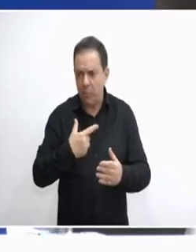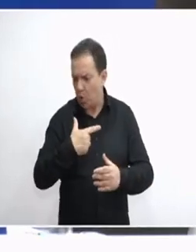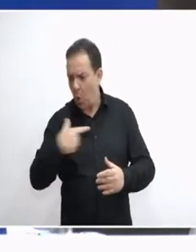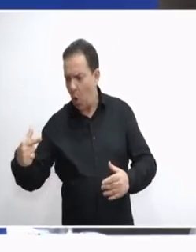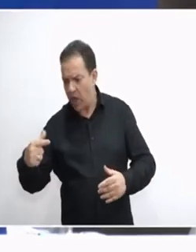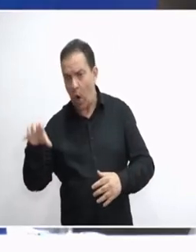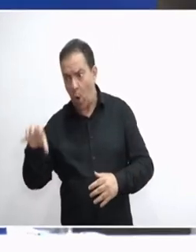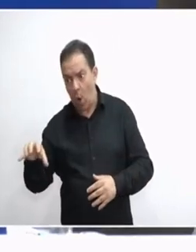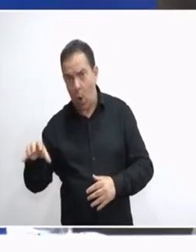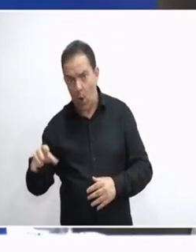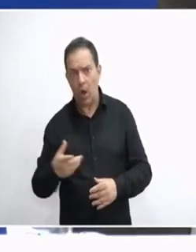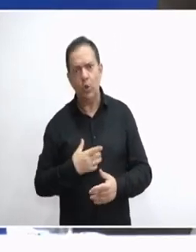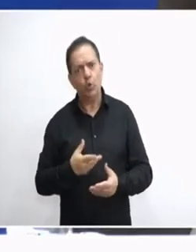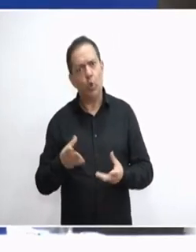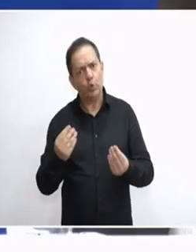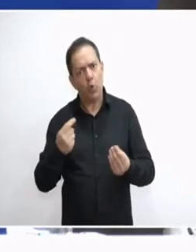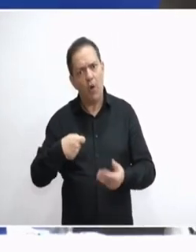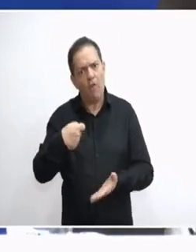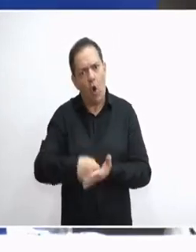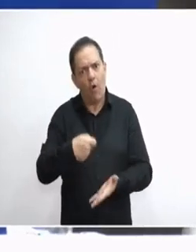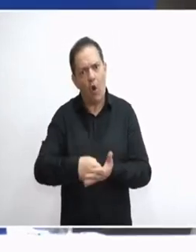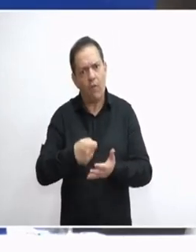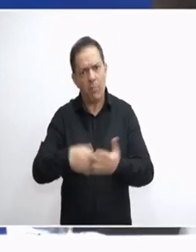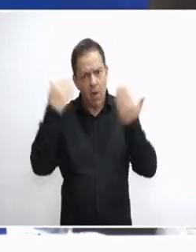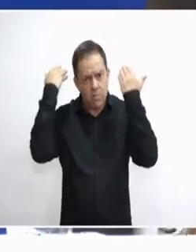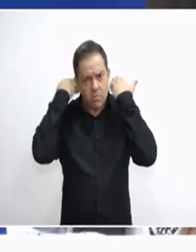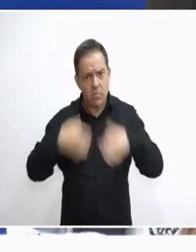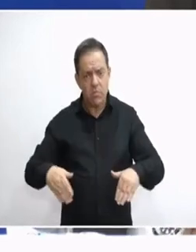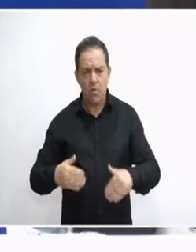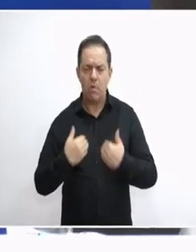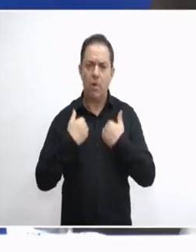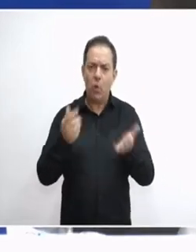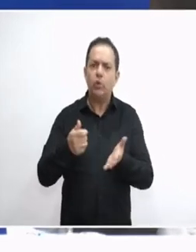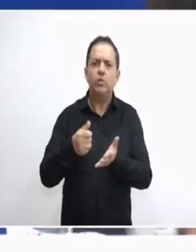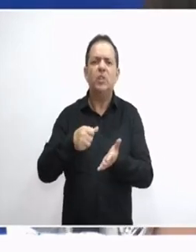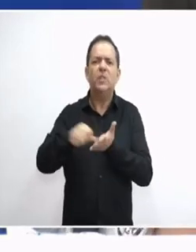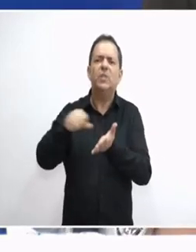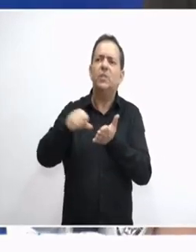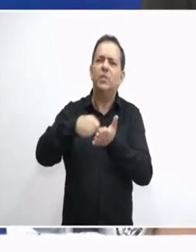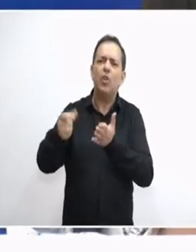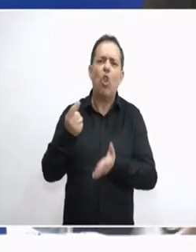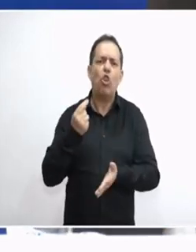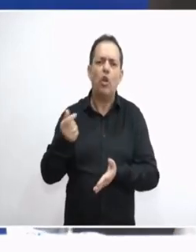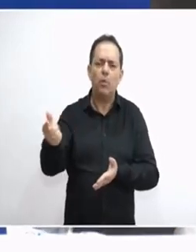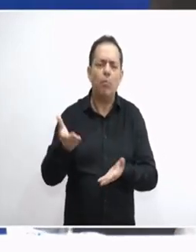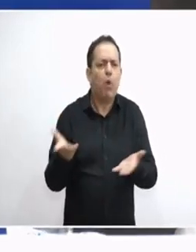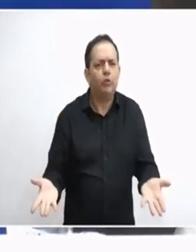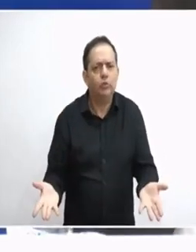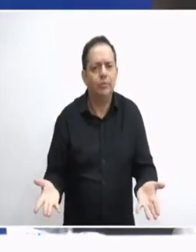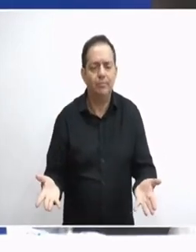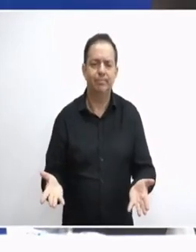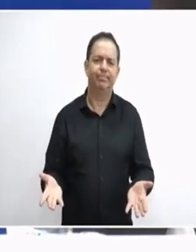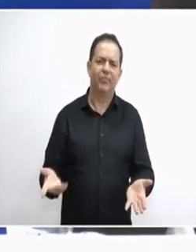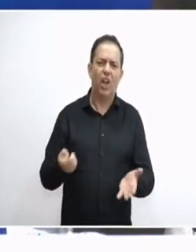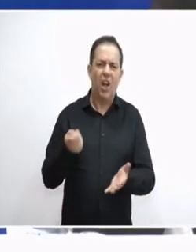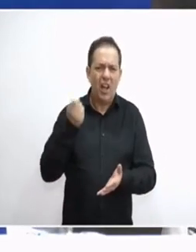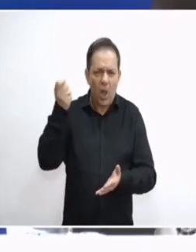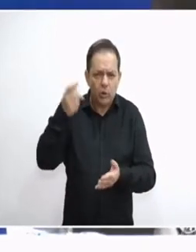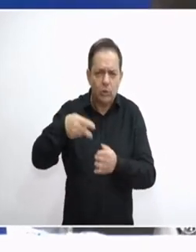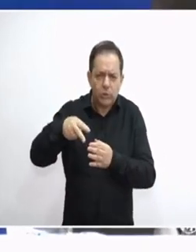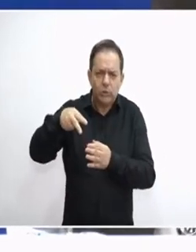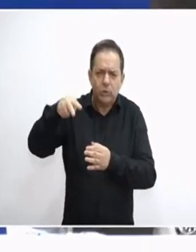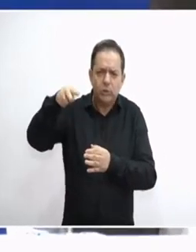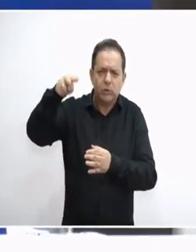Ευρώπης αυτή τη στιγμή να πειρώνουμε τόσους δυσβάστασκους φόρους. Τι για να ξεχρεώσουμε. Γιατί ξεχρεώσανε ποτέ. Ε, δεν είδαμε ότι τελικά το χρέος ανεβαίνει.